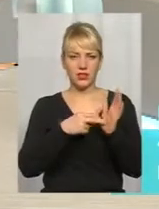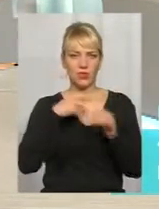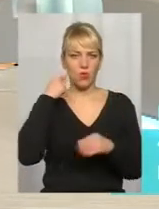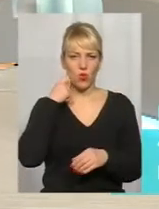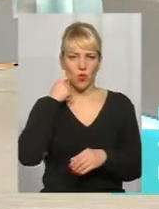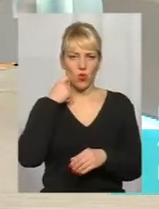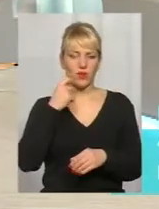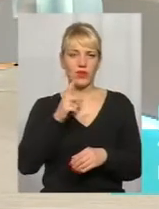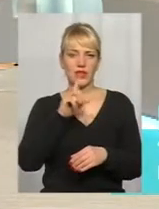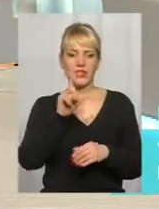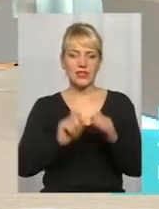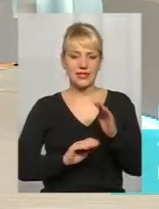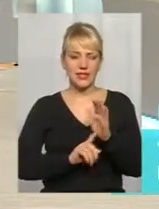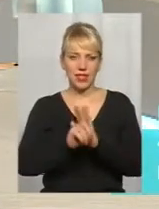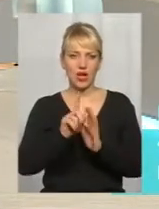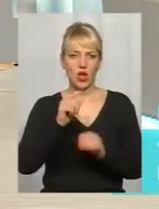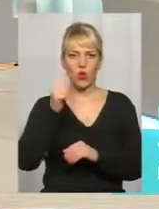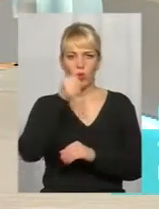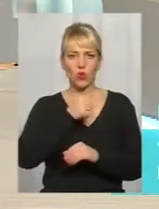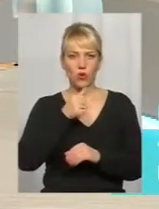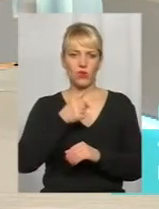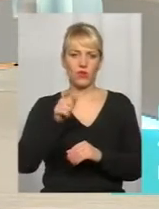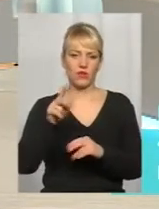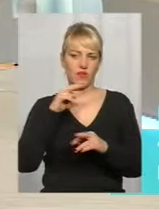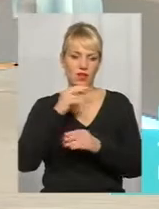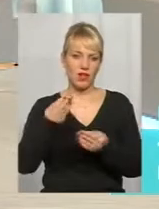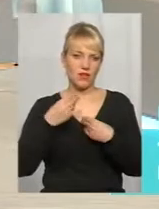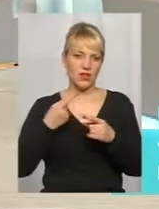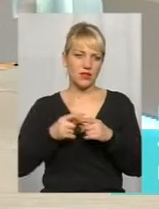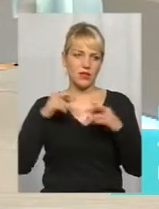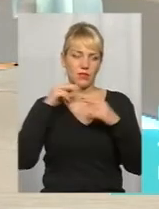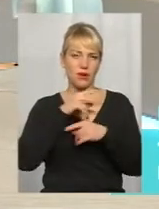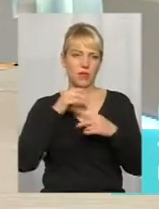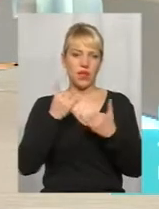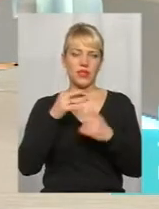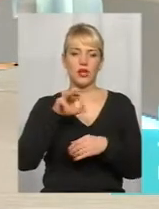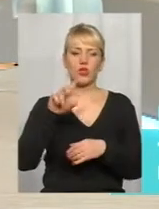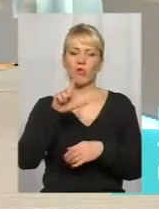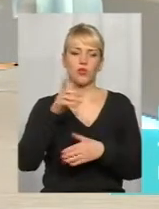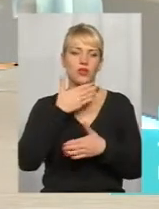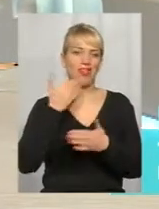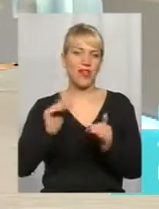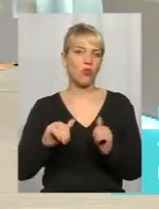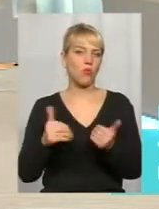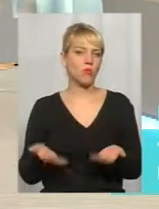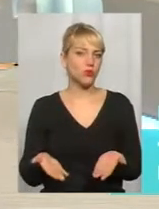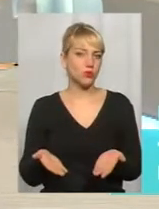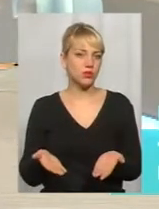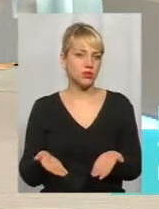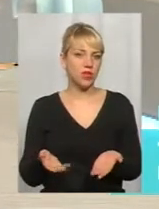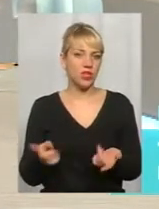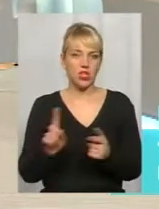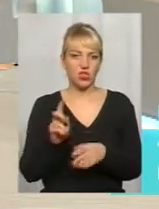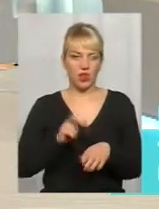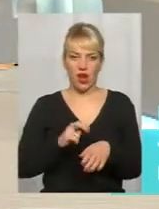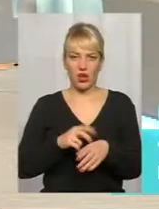року от нам лікар прописував ці препарати, якийсь зараз МОЗ не рекомендує. Тобто, чи лікарі у нас треба